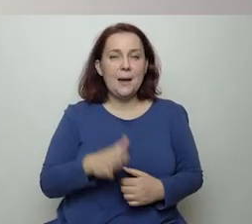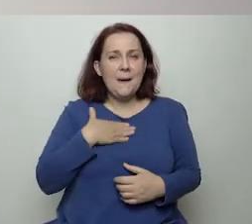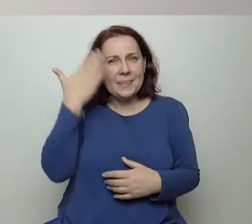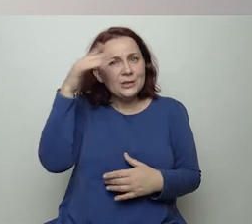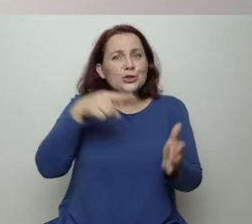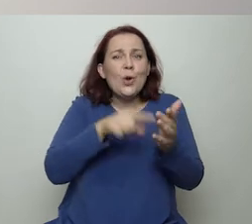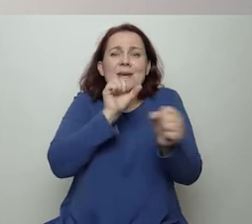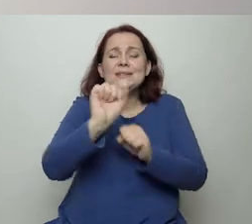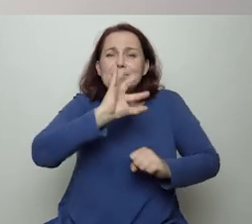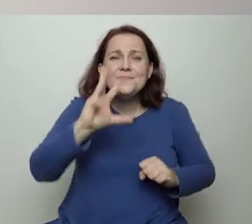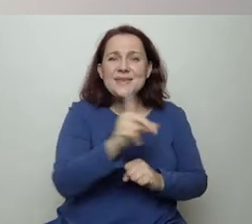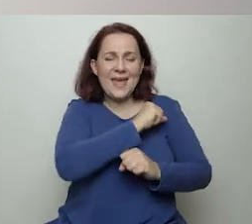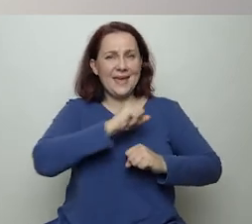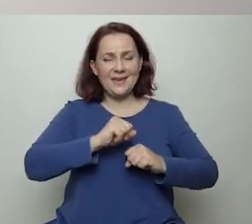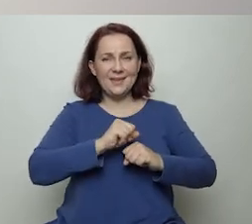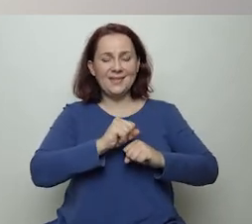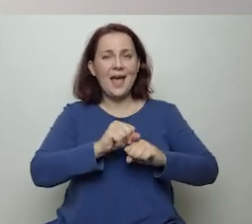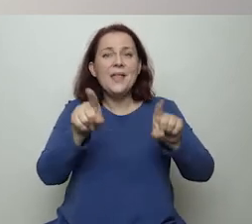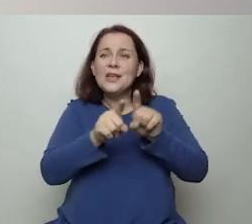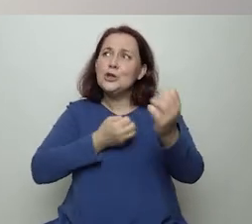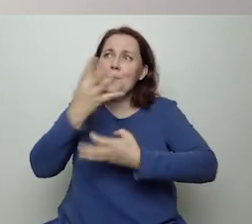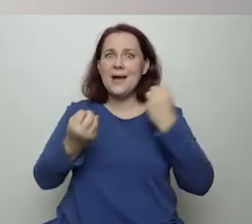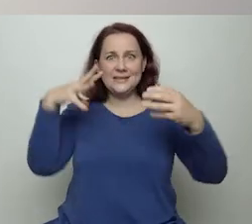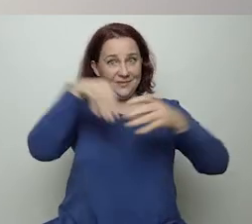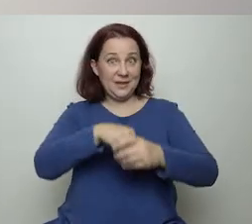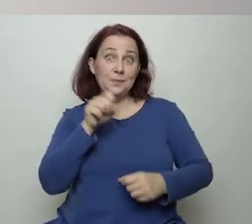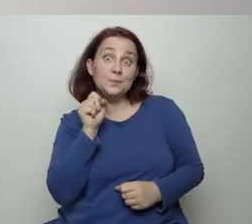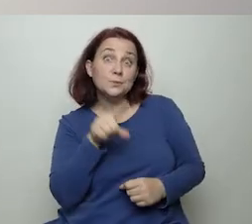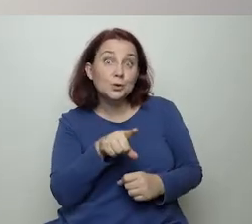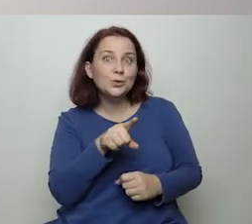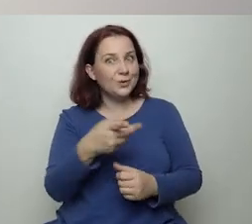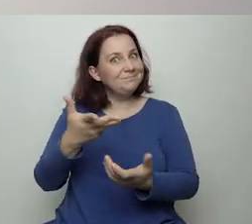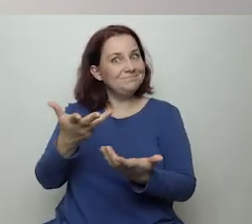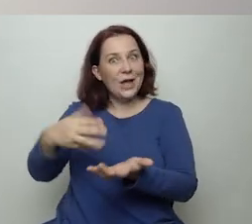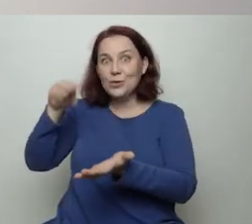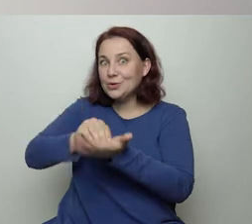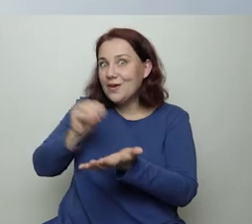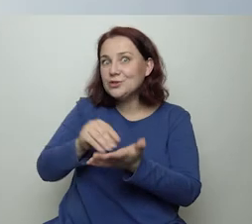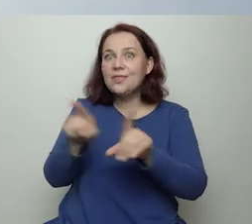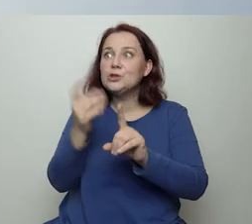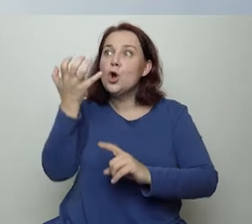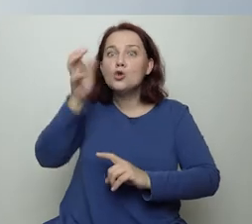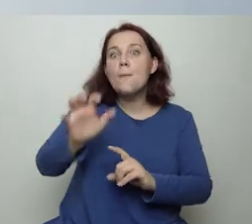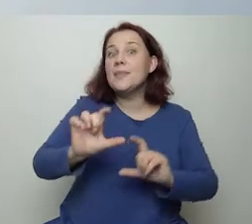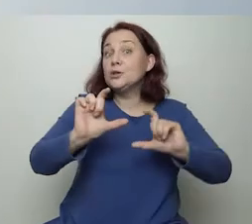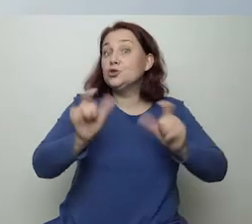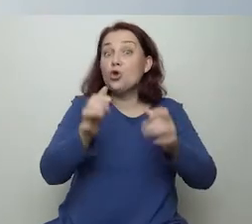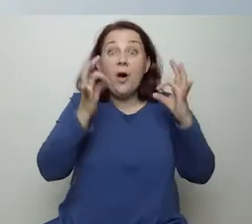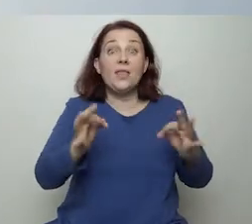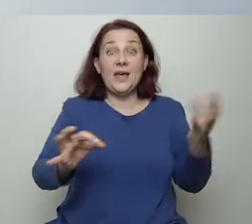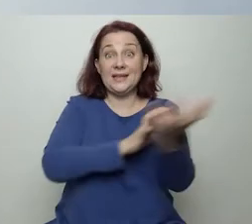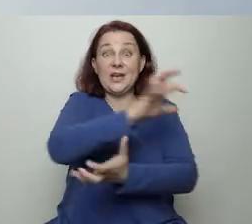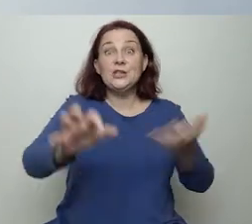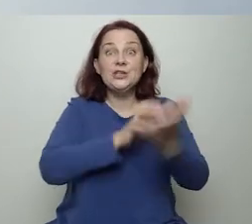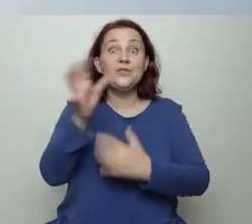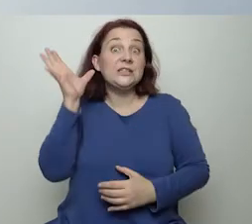piękne, liryczne, ale też poetyckie doświadczenie, a jednocześnie komentarz do tego, co dzieje się dzisiaj